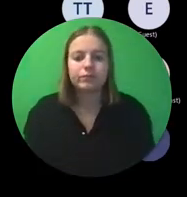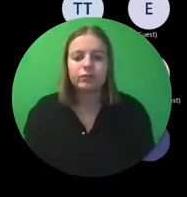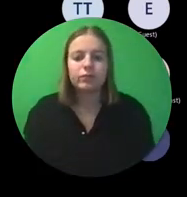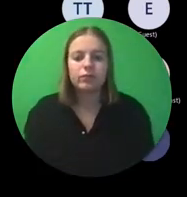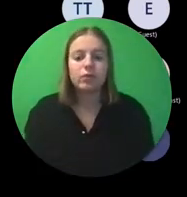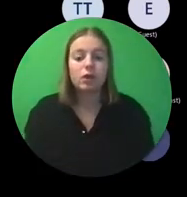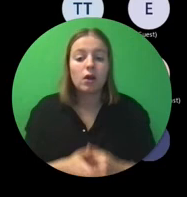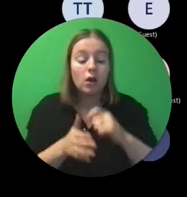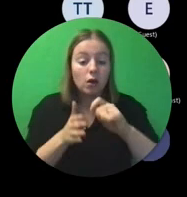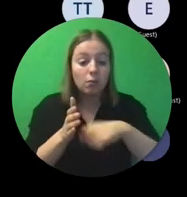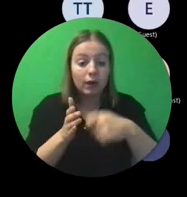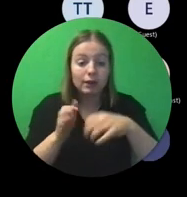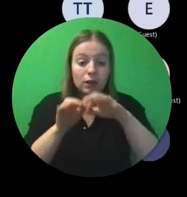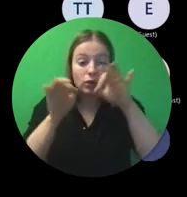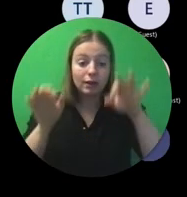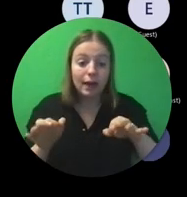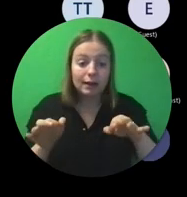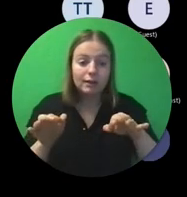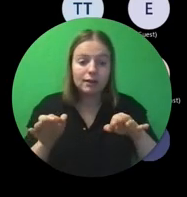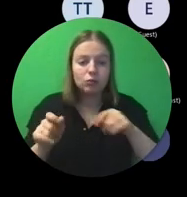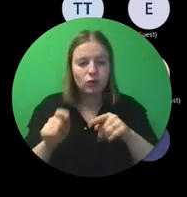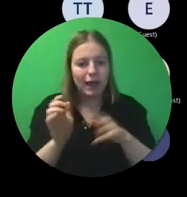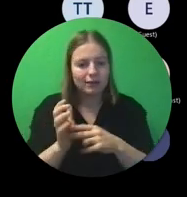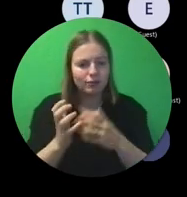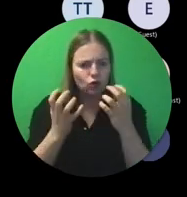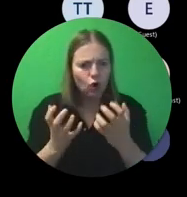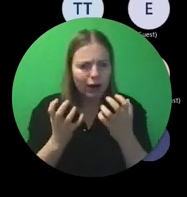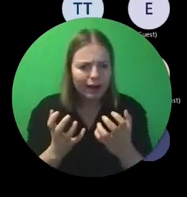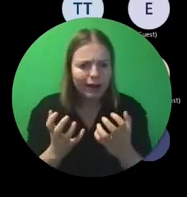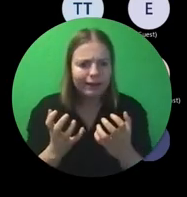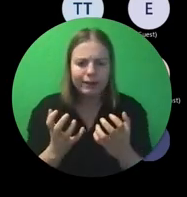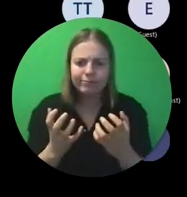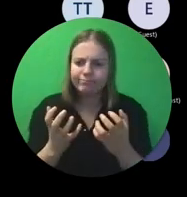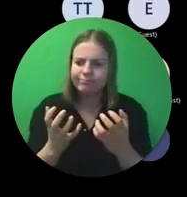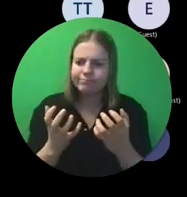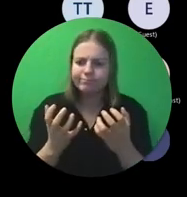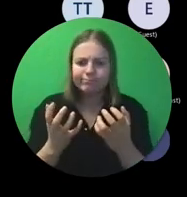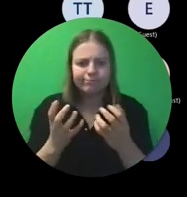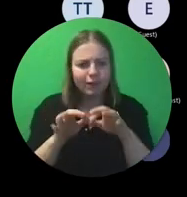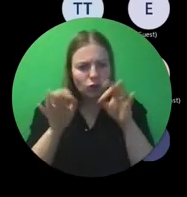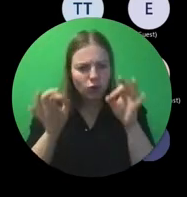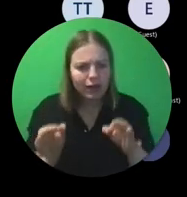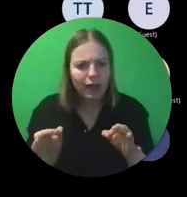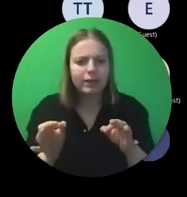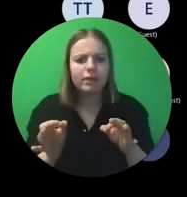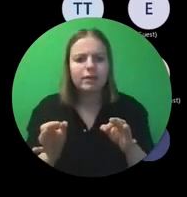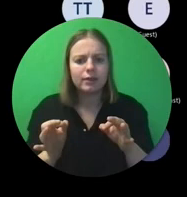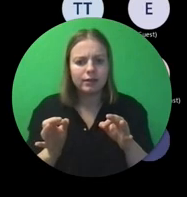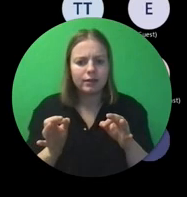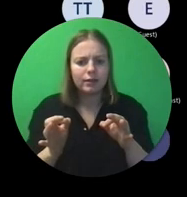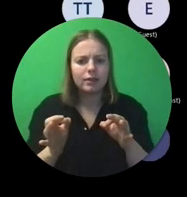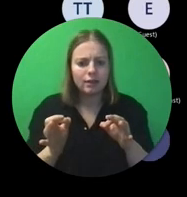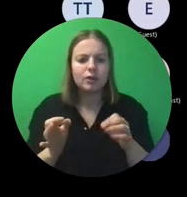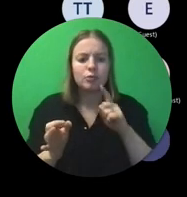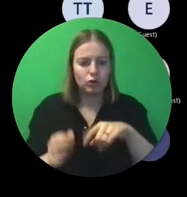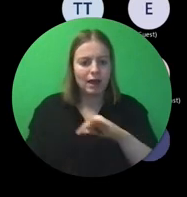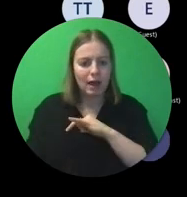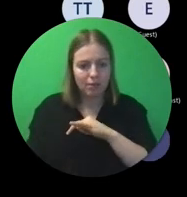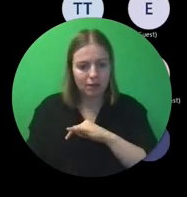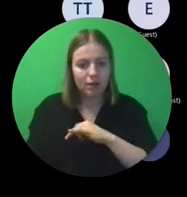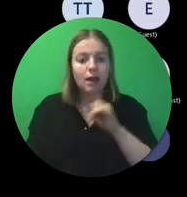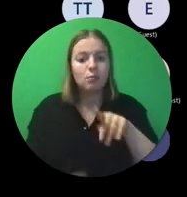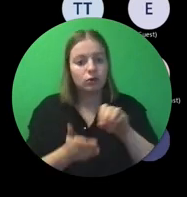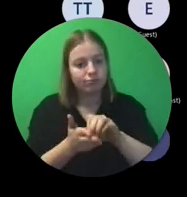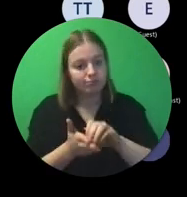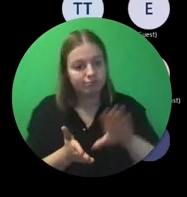Uw projectresultaten, ik doe daarmee de tastbare resultaten die je ging realiseren, die je ging maken. Die gaan er moeten zijn en die ga je moeten